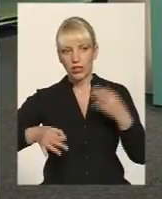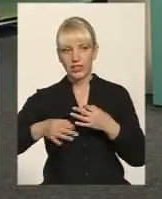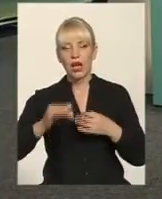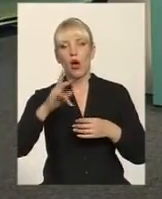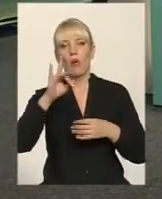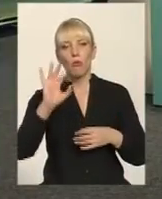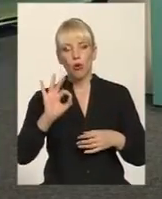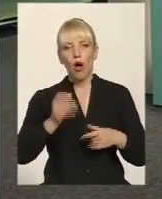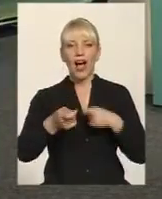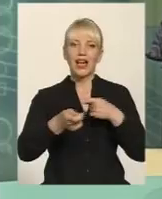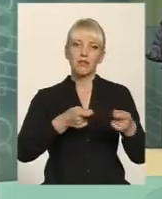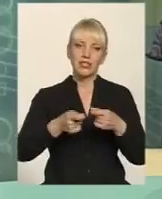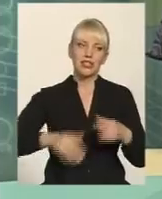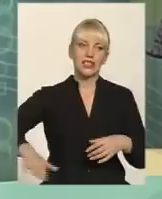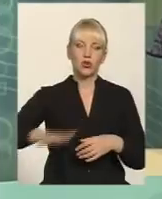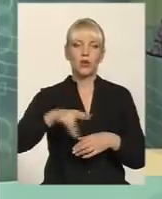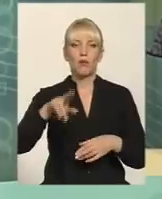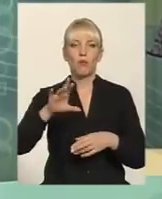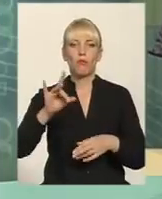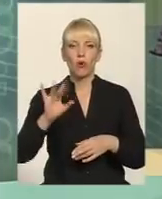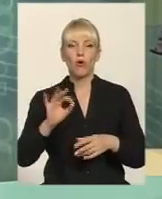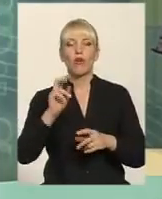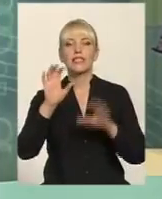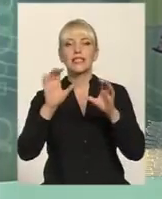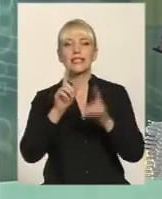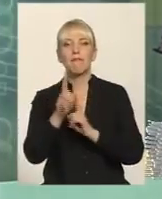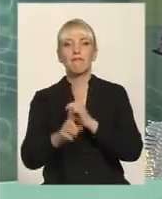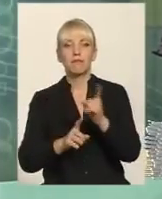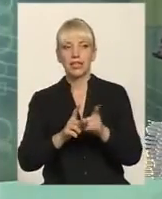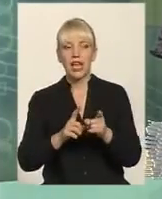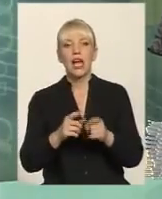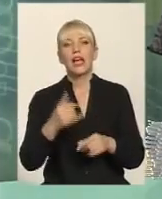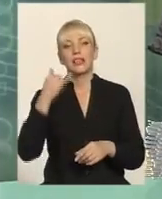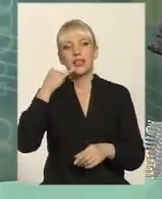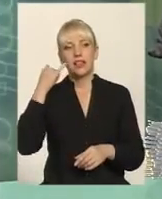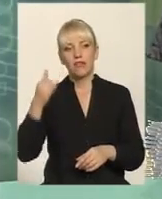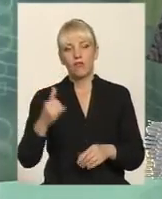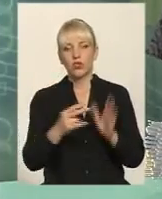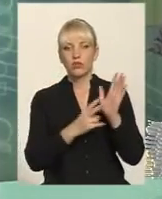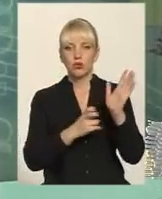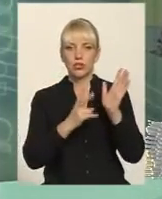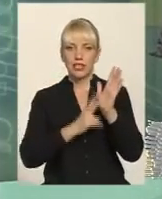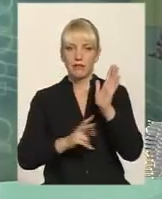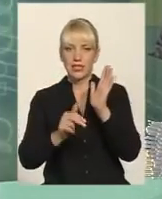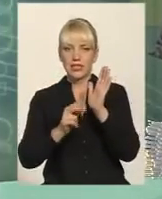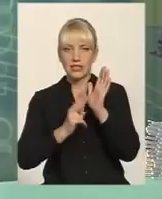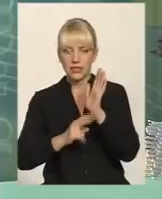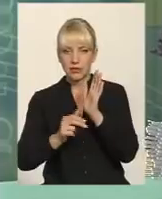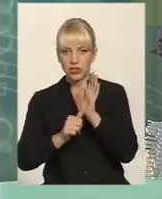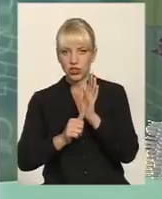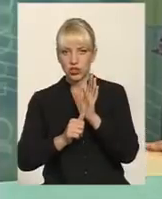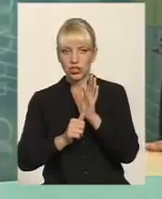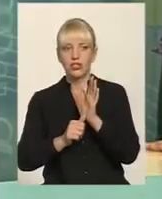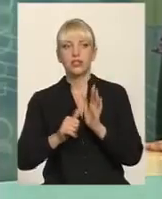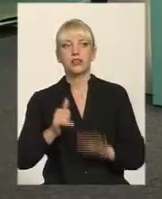-территоріальної реформи і змін до Конституції. Нагадую, ми працюємо в прямому ефірі. Телефон для зв'язку незмінний 700-776. У нас є телефонний дзвінок. Слухаємо